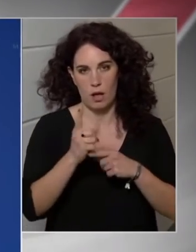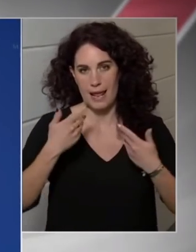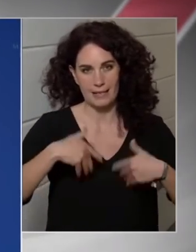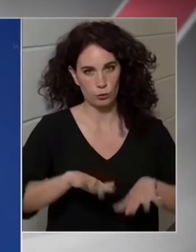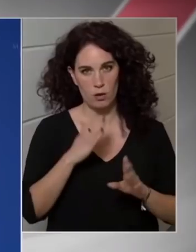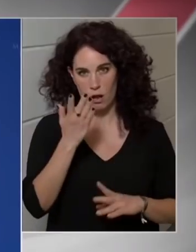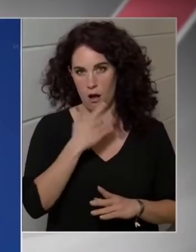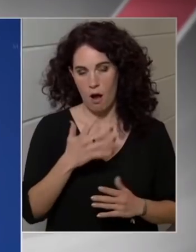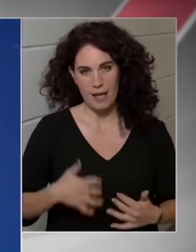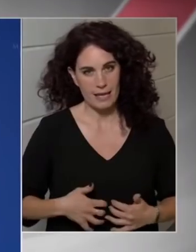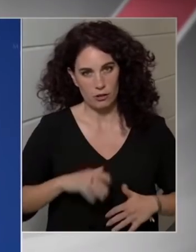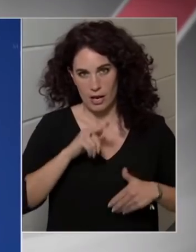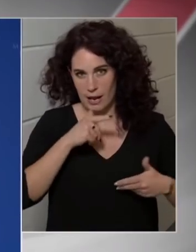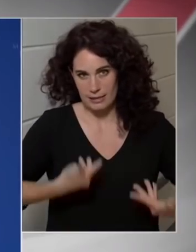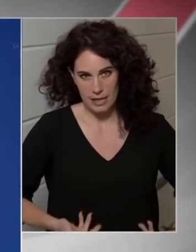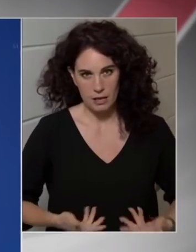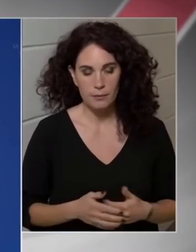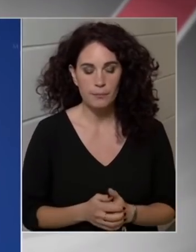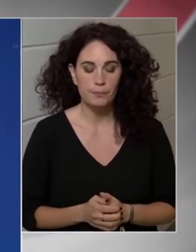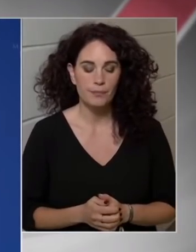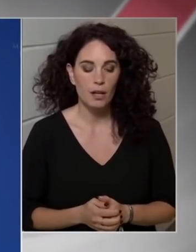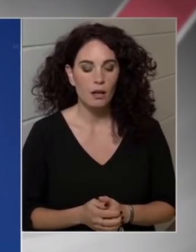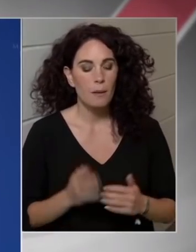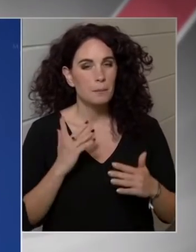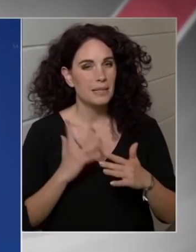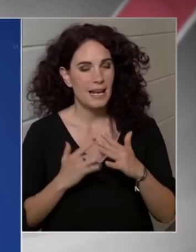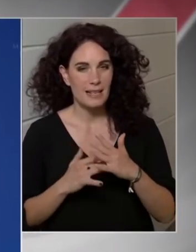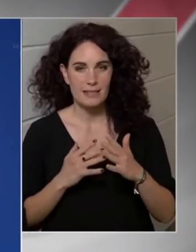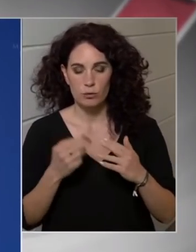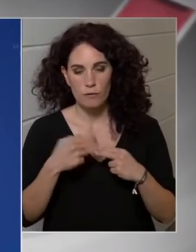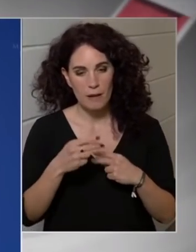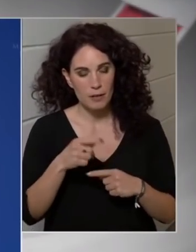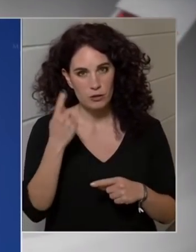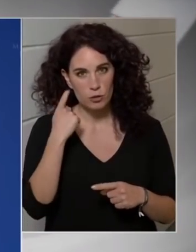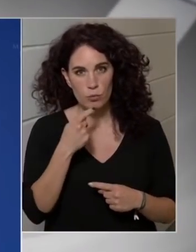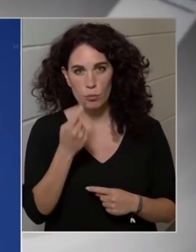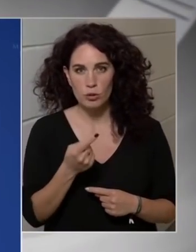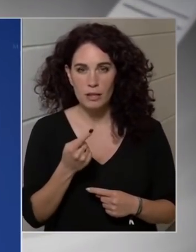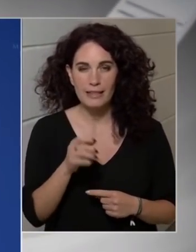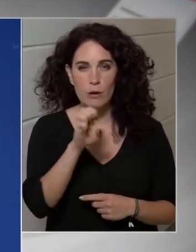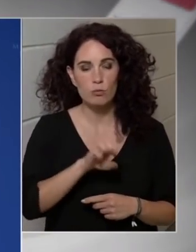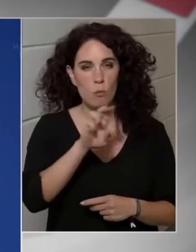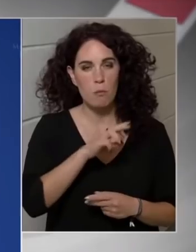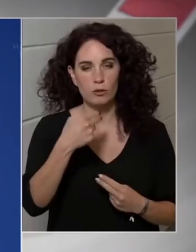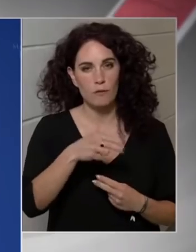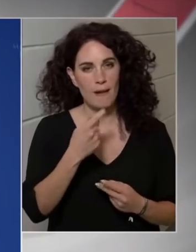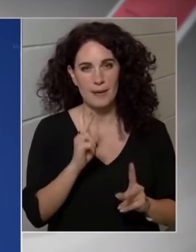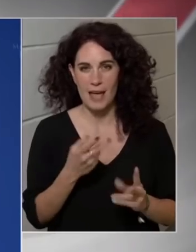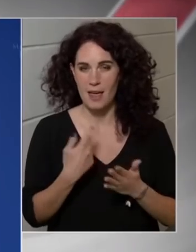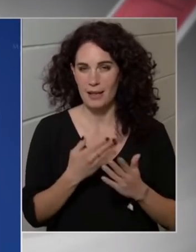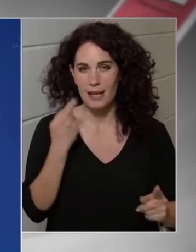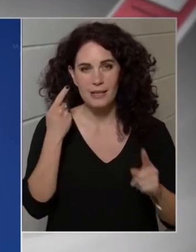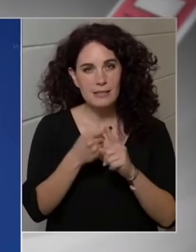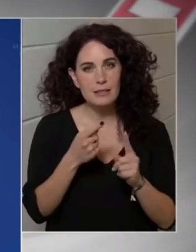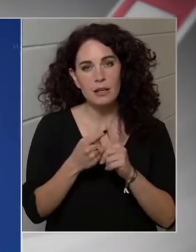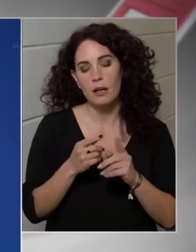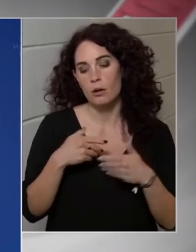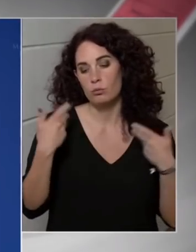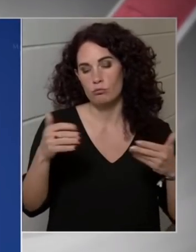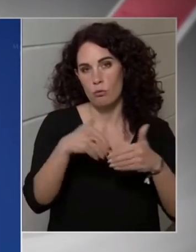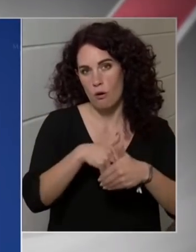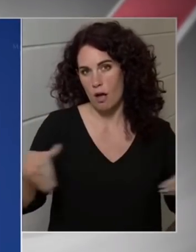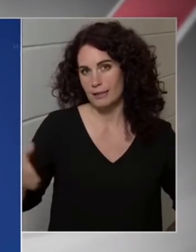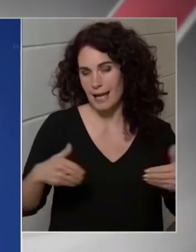továbbra is Európának az kell, hogy legyen az álláspontja, hogy a külső határokat a lehető legerősebben megvédjük.